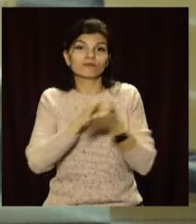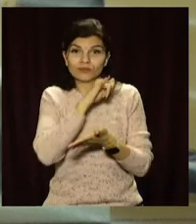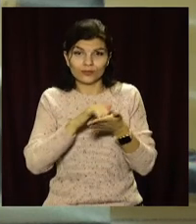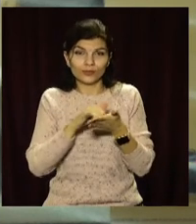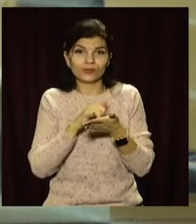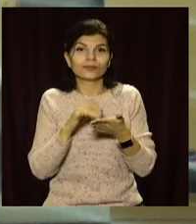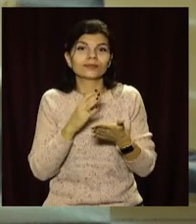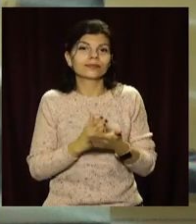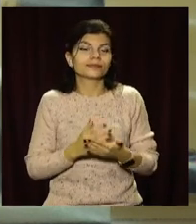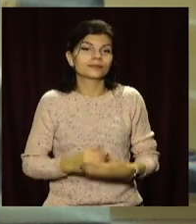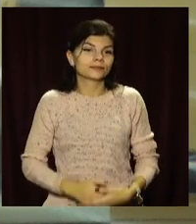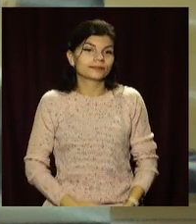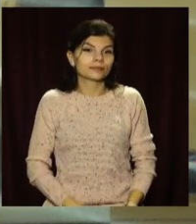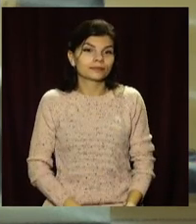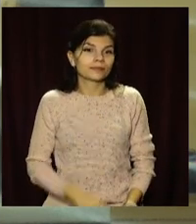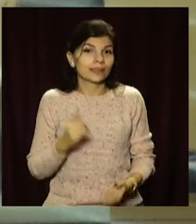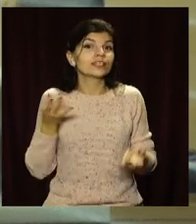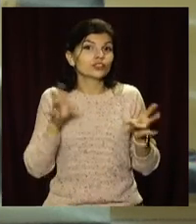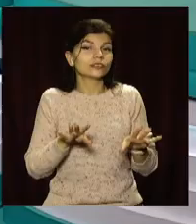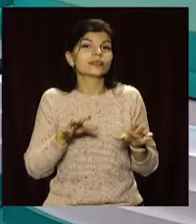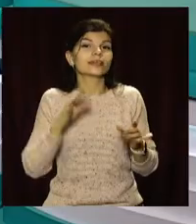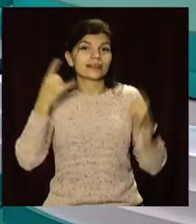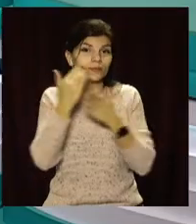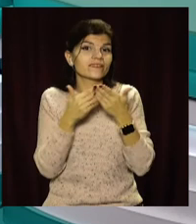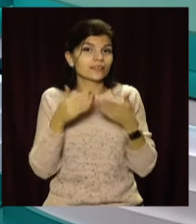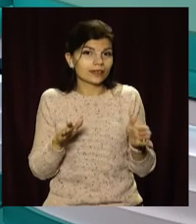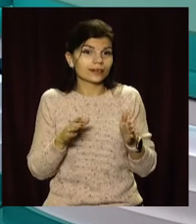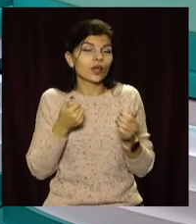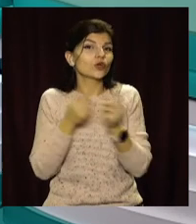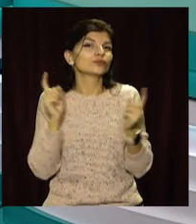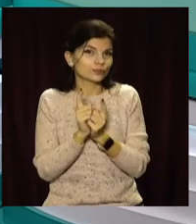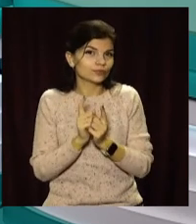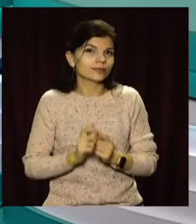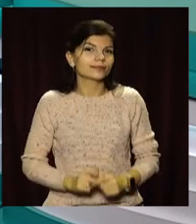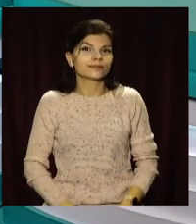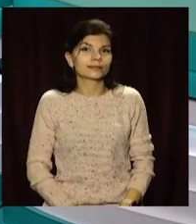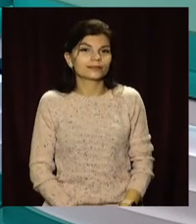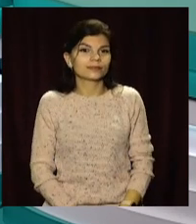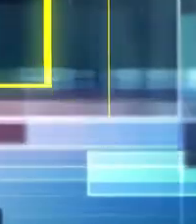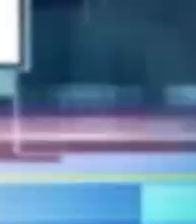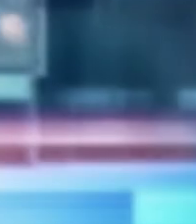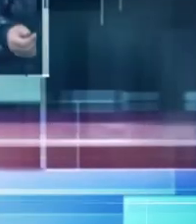сюжети в соціальних мережах та на нашому ютуб-каналі. Залишайтеся з «Відкритим» і нехай щастить.